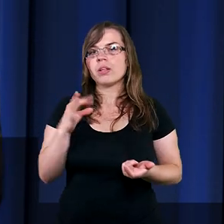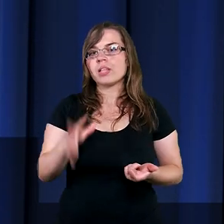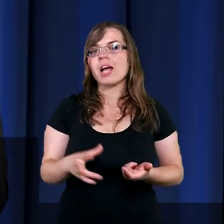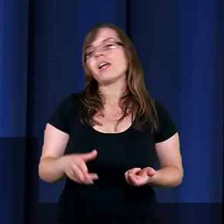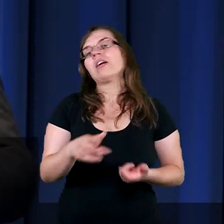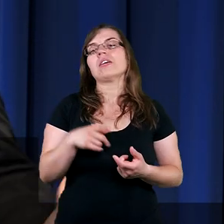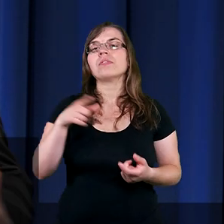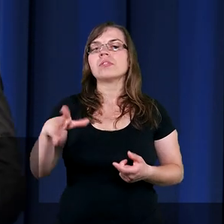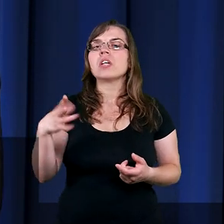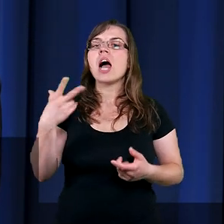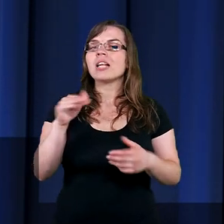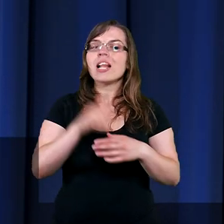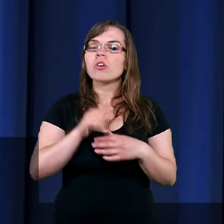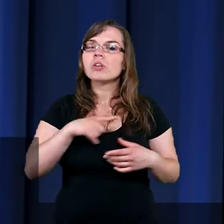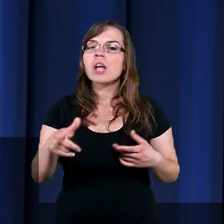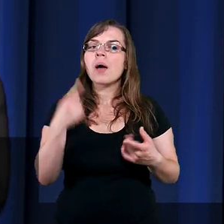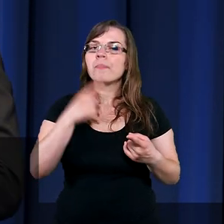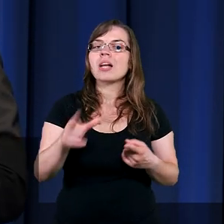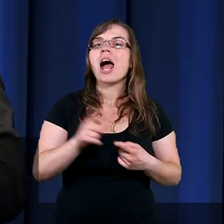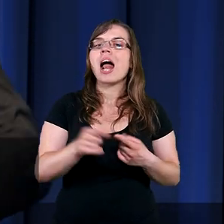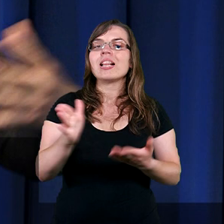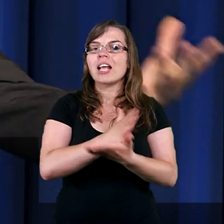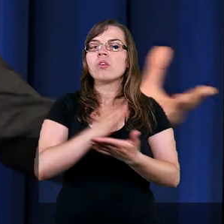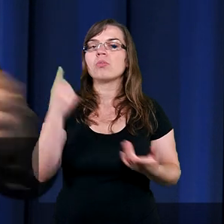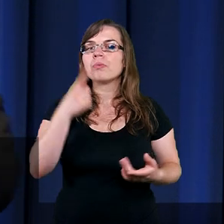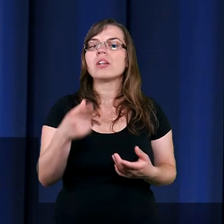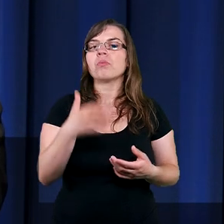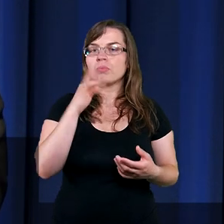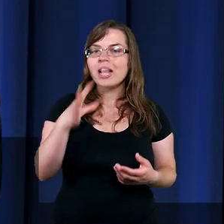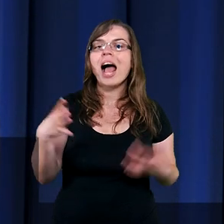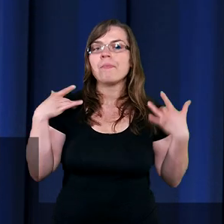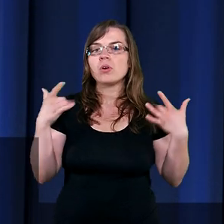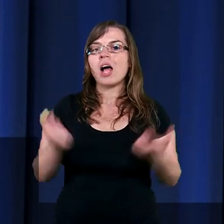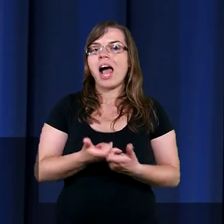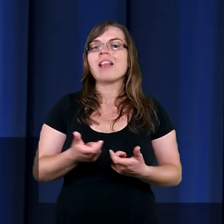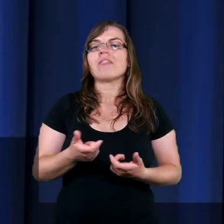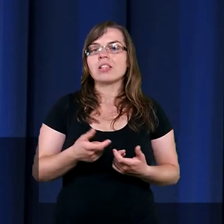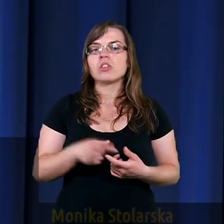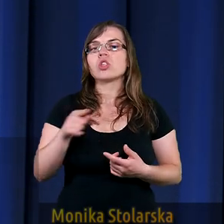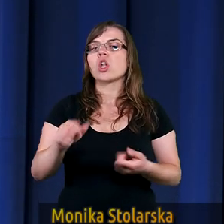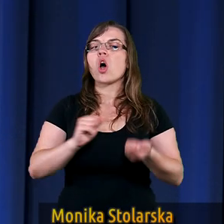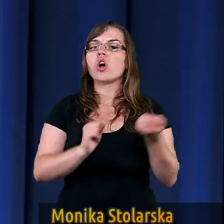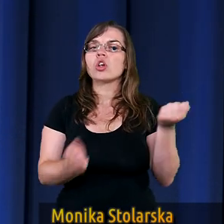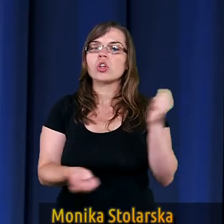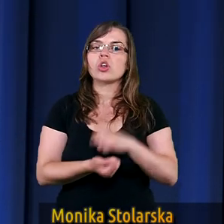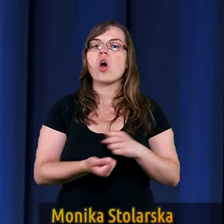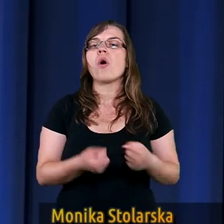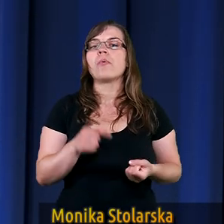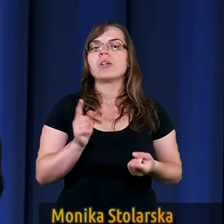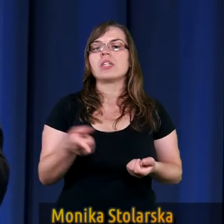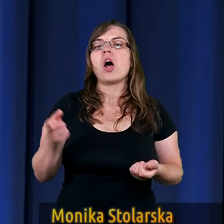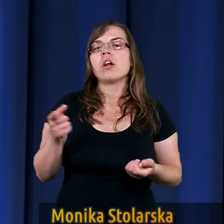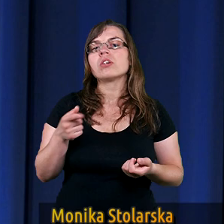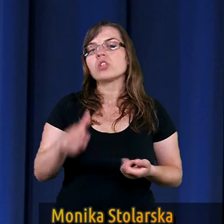Tutaj nasi bracia, Żydzi by się nie zgodzili, ale niektórzy. Ale wiecie, to są, to są, to są, to jest, to